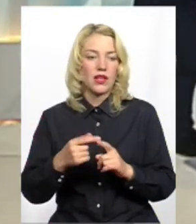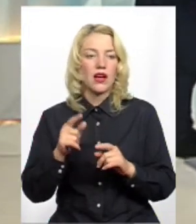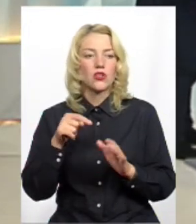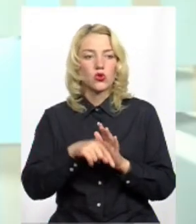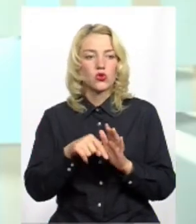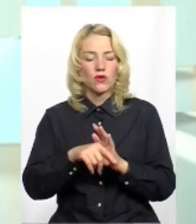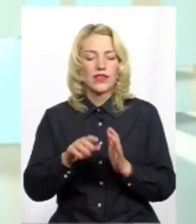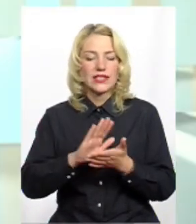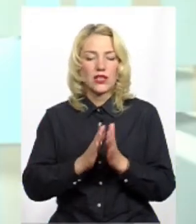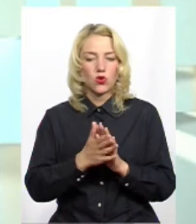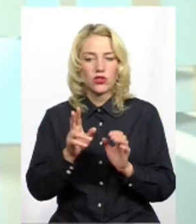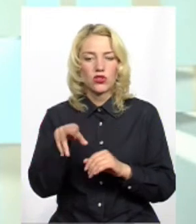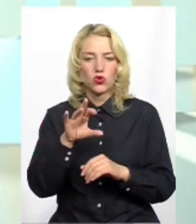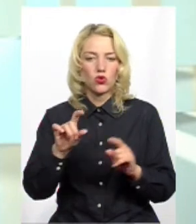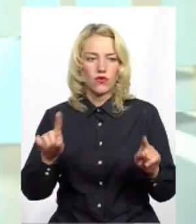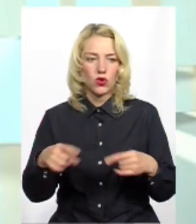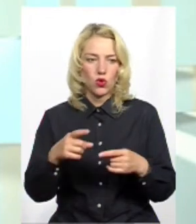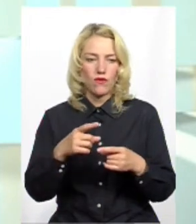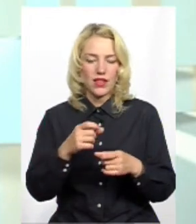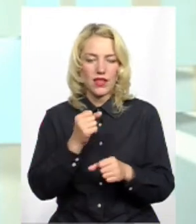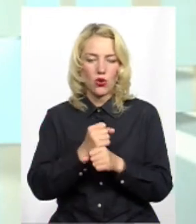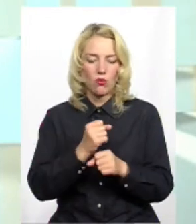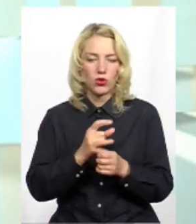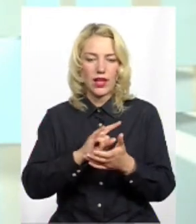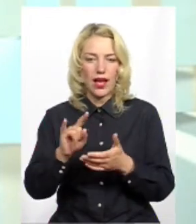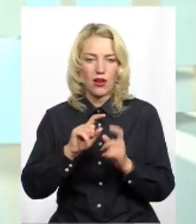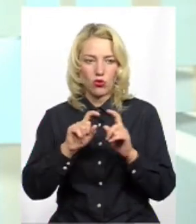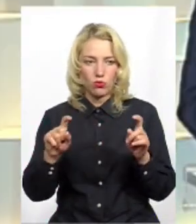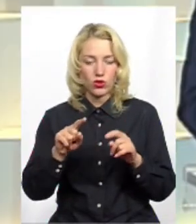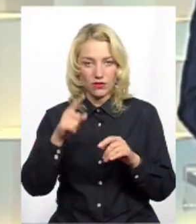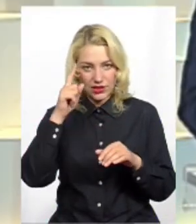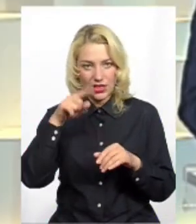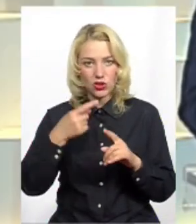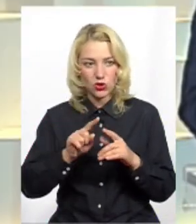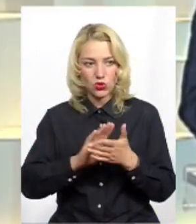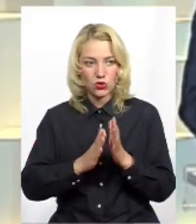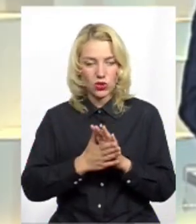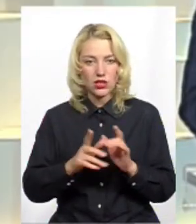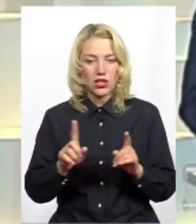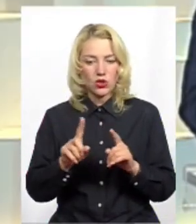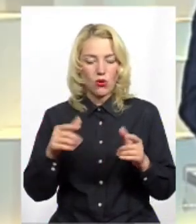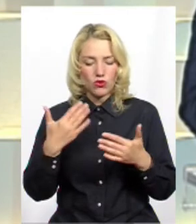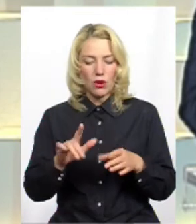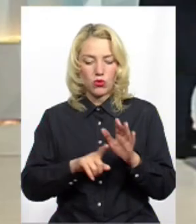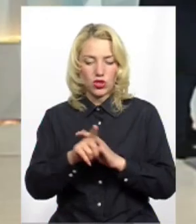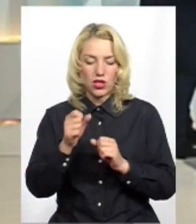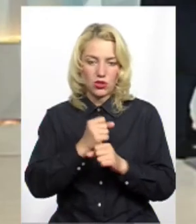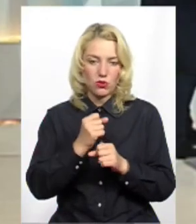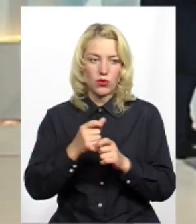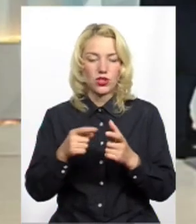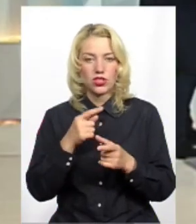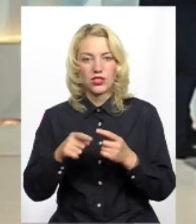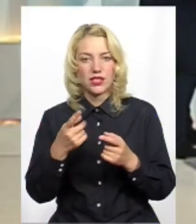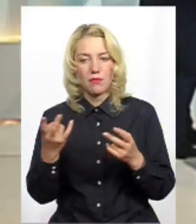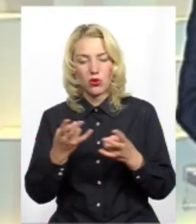ситуації довкола відновлення роботи аеропорту, ви в курсі цієї ситуації, що розпочалась вже робота і чи потрібно це взагалі?